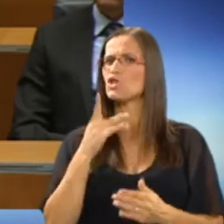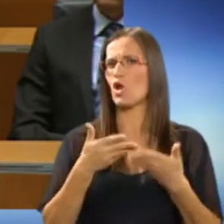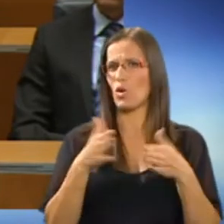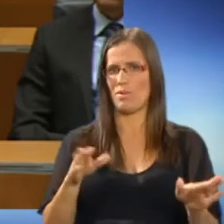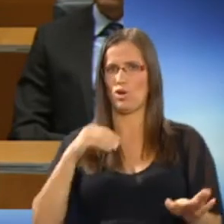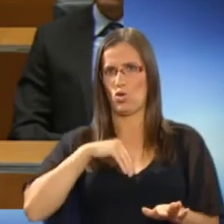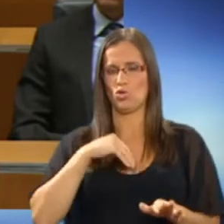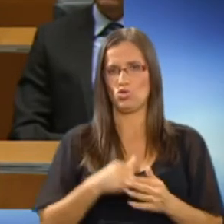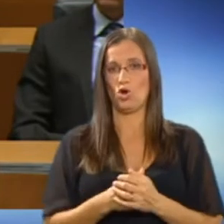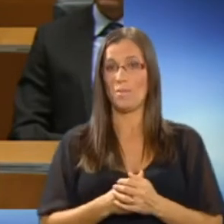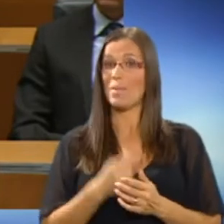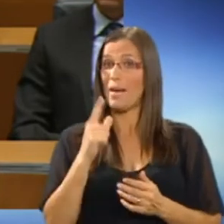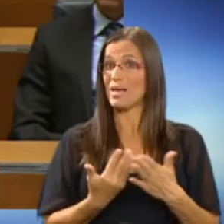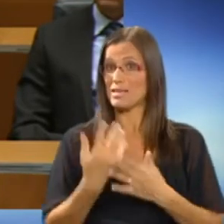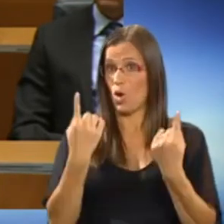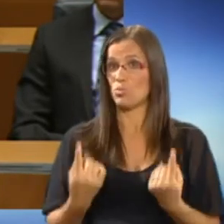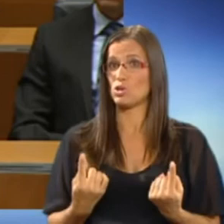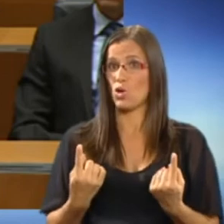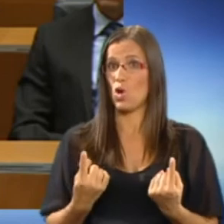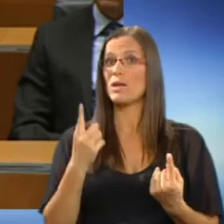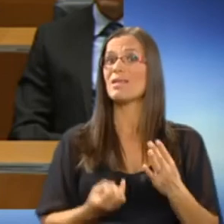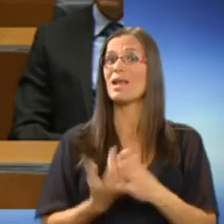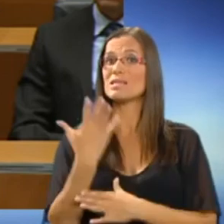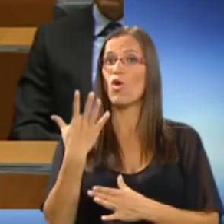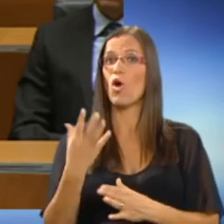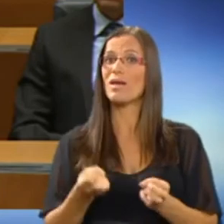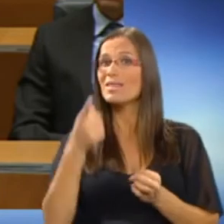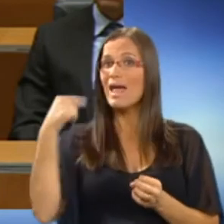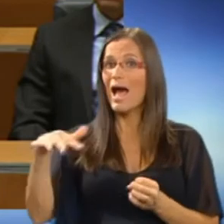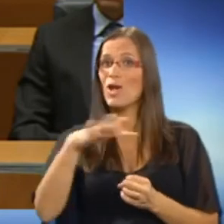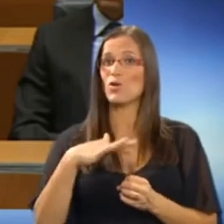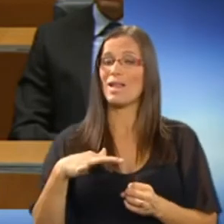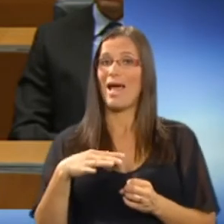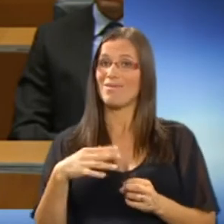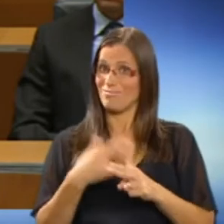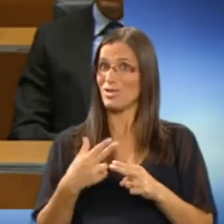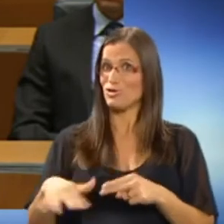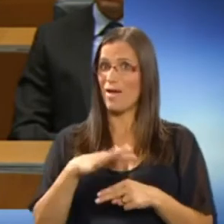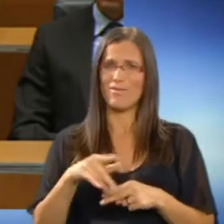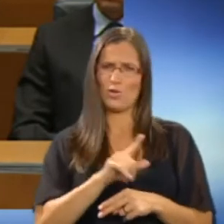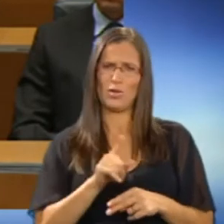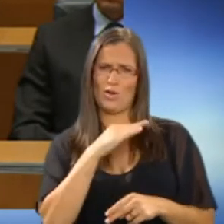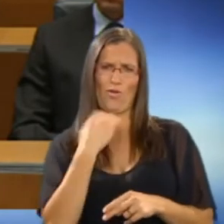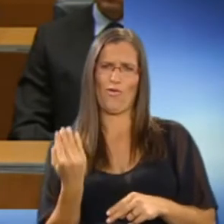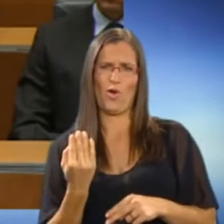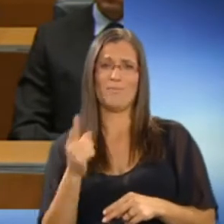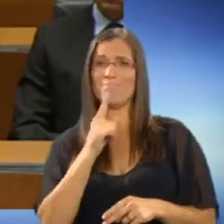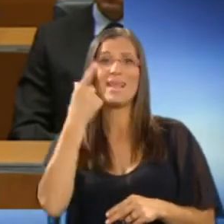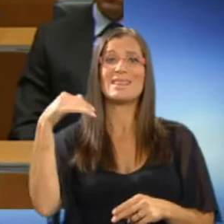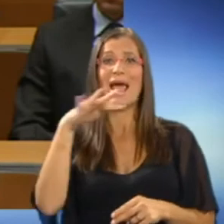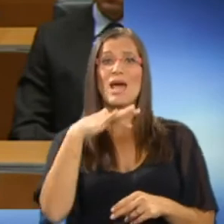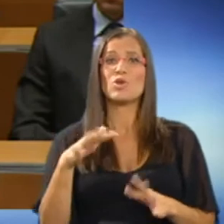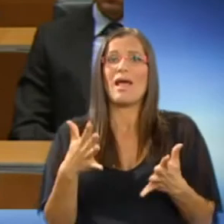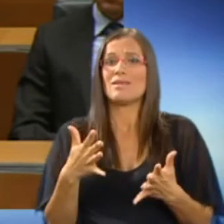odprto dušo. Vendar za obstoj te razvoj naroda in nacije, to ni dovolj. Ni naroda